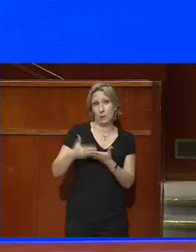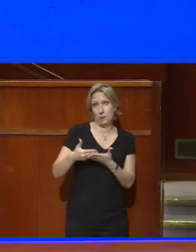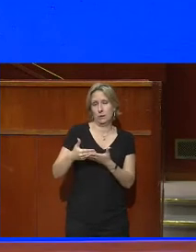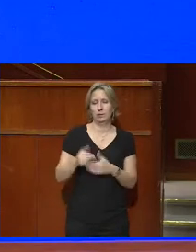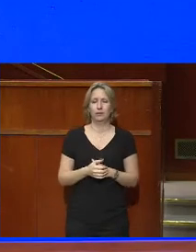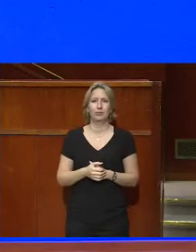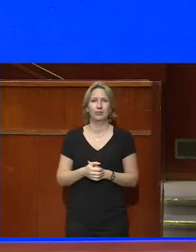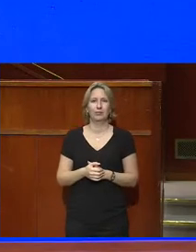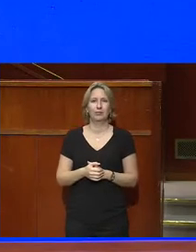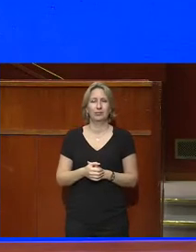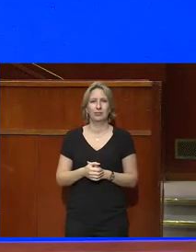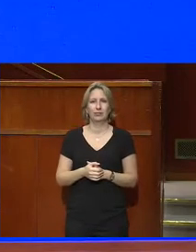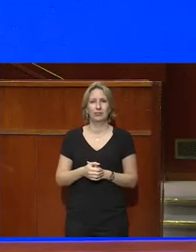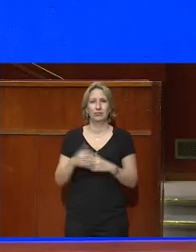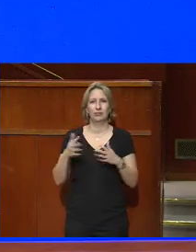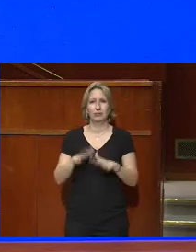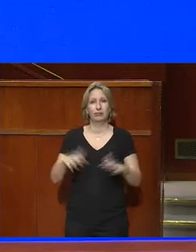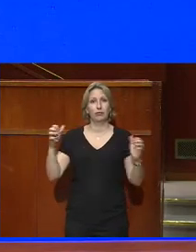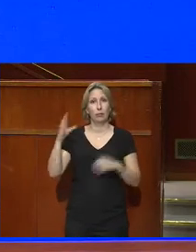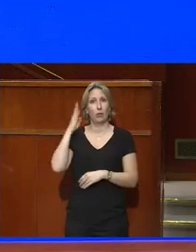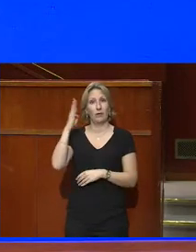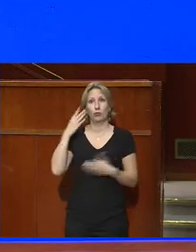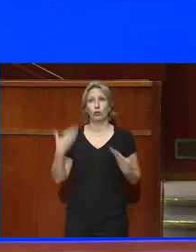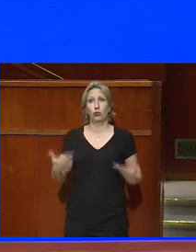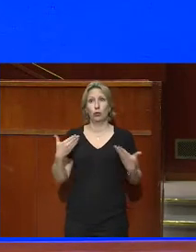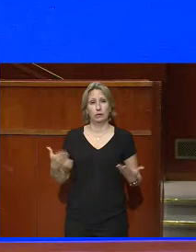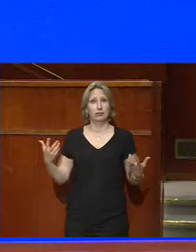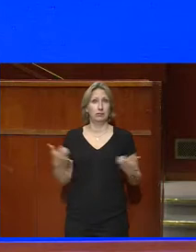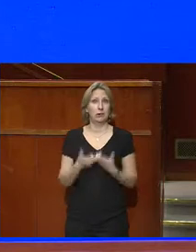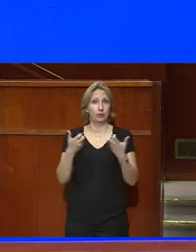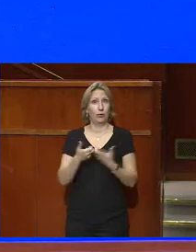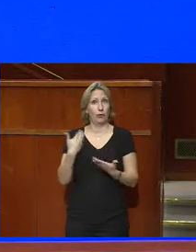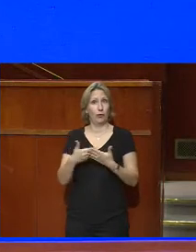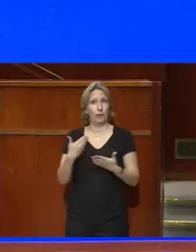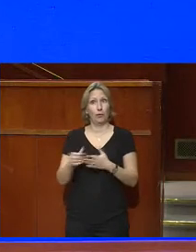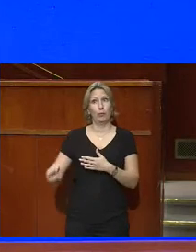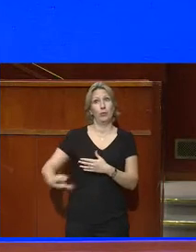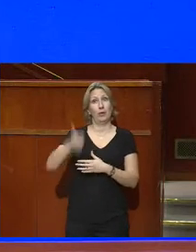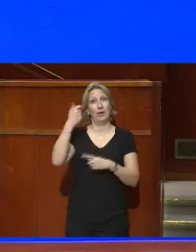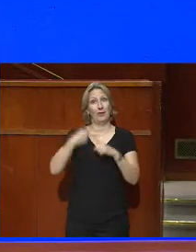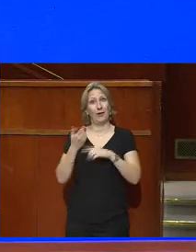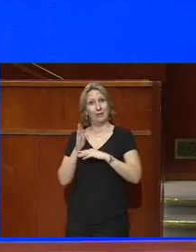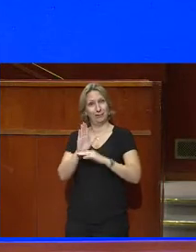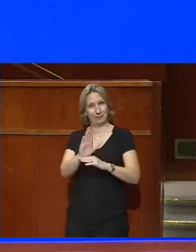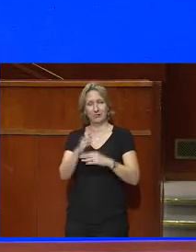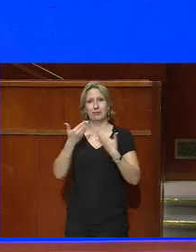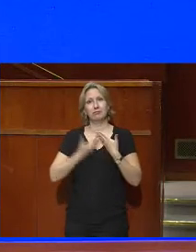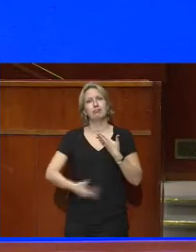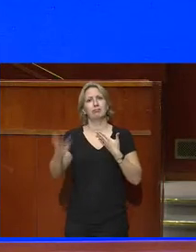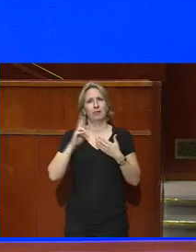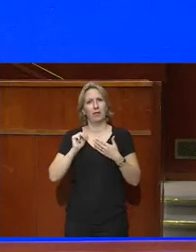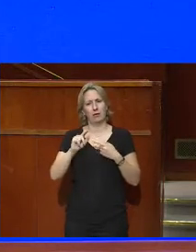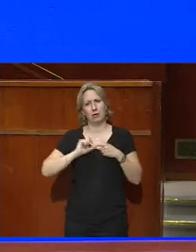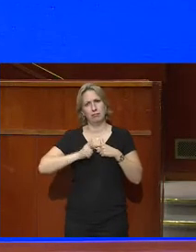Cette conférence en est d'ailleurs l'illustration, elle est la première du genre et elle sera désormais annuelle.